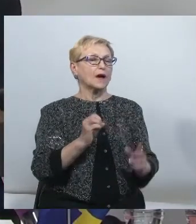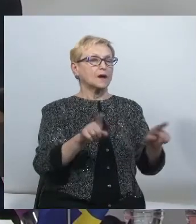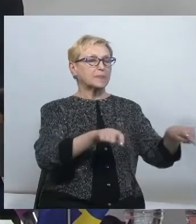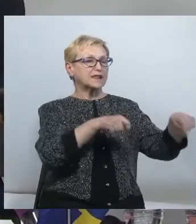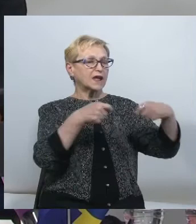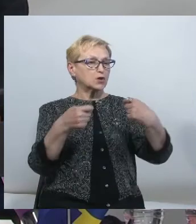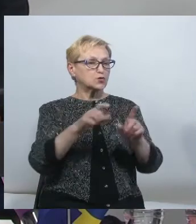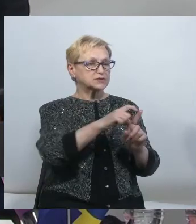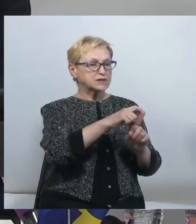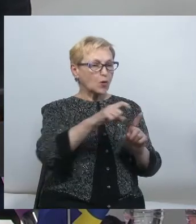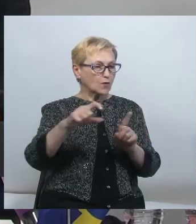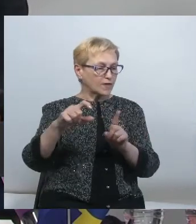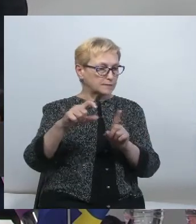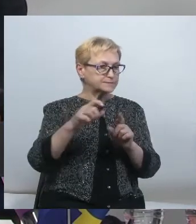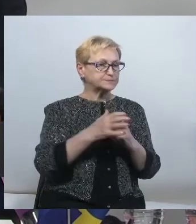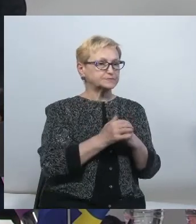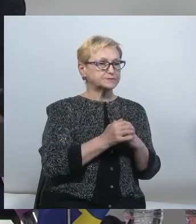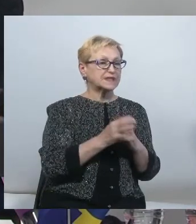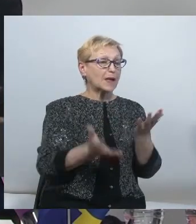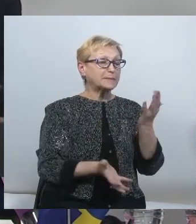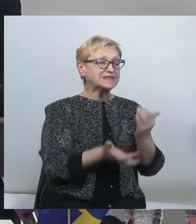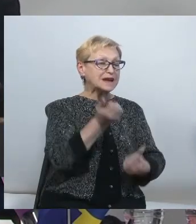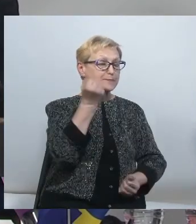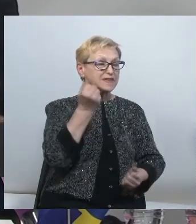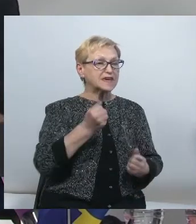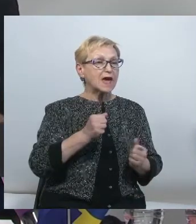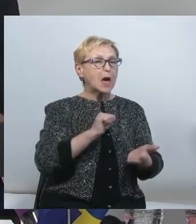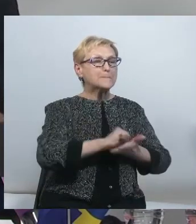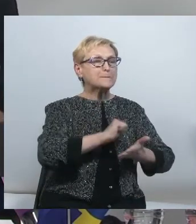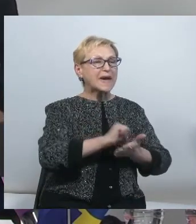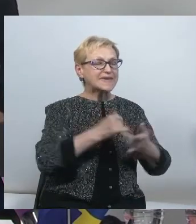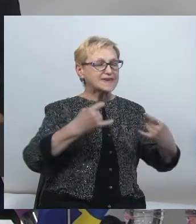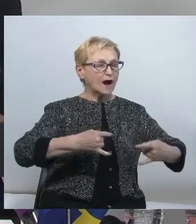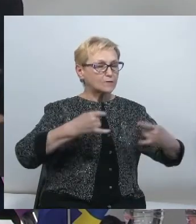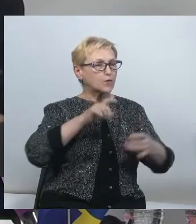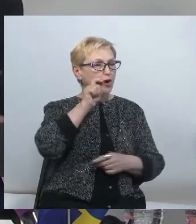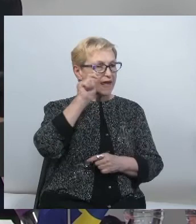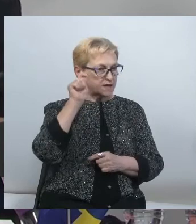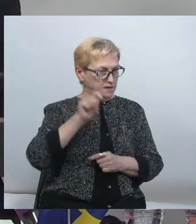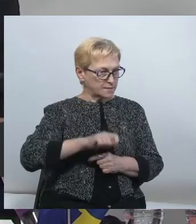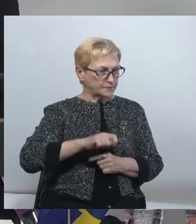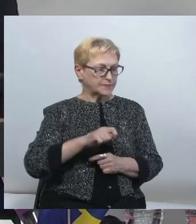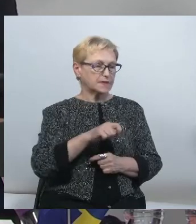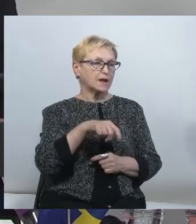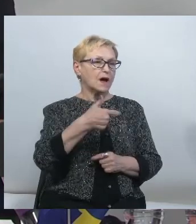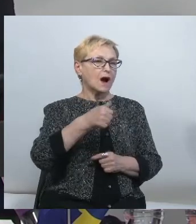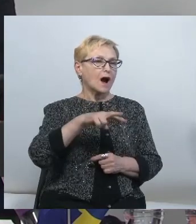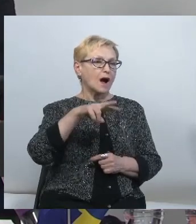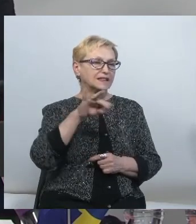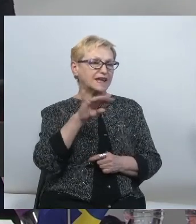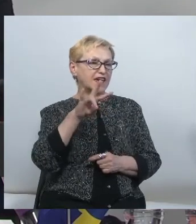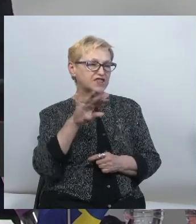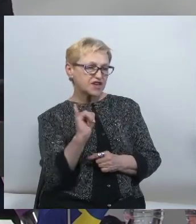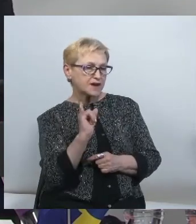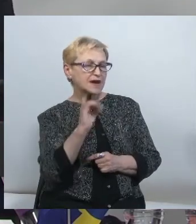проєкту ЄС, та Рада Європи працюють разом для підтримки медіа в Україні, пані Галині Смірновій. Власне, Європейський Союз,